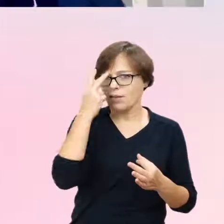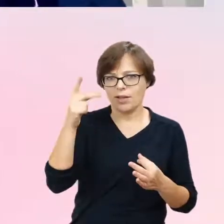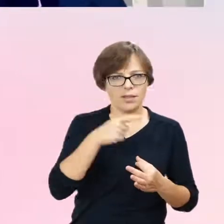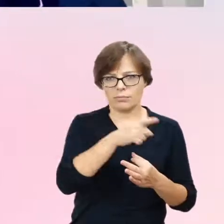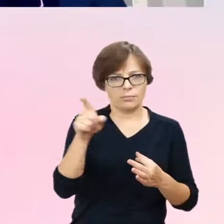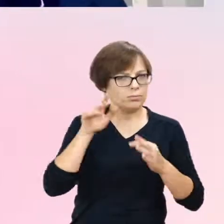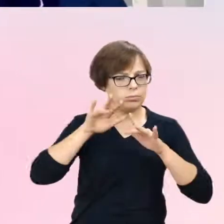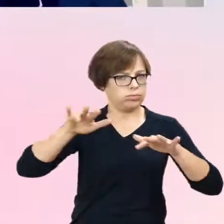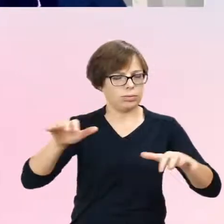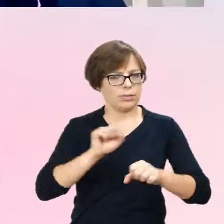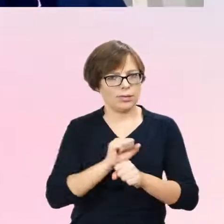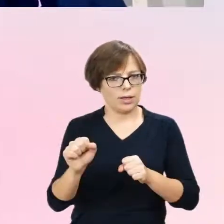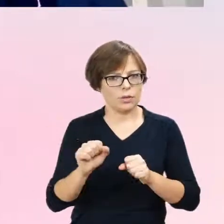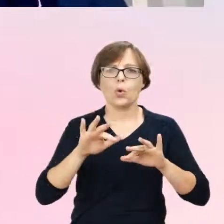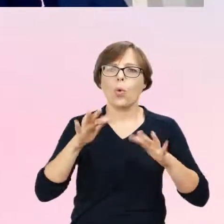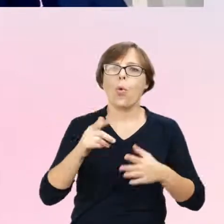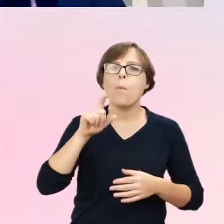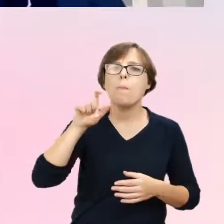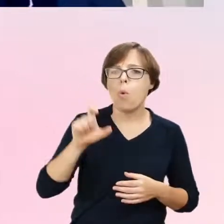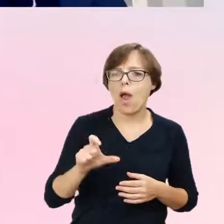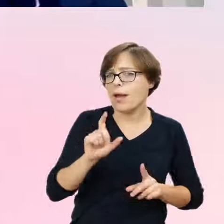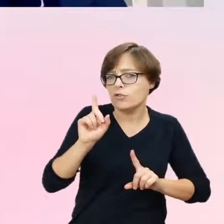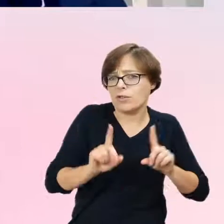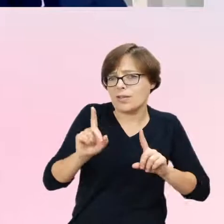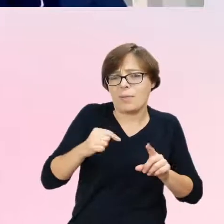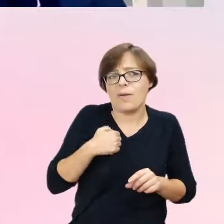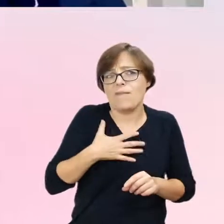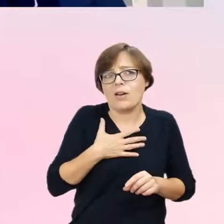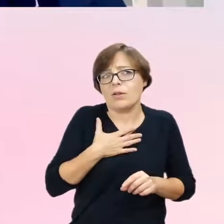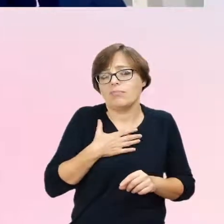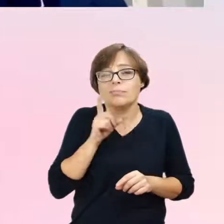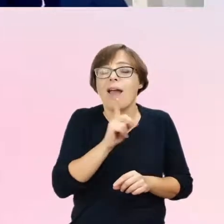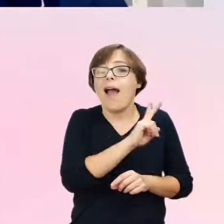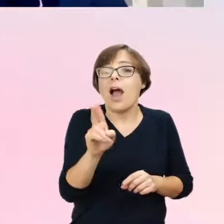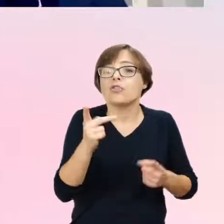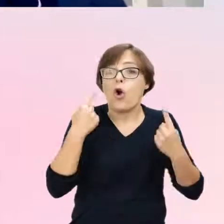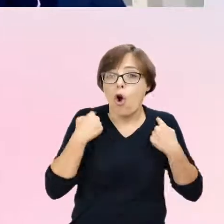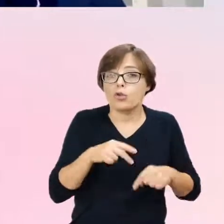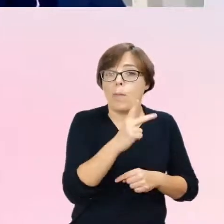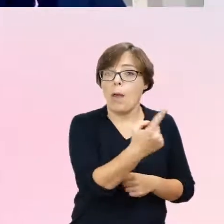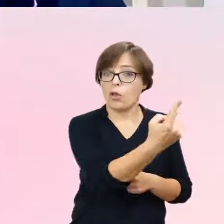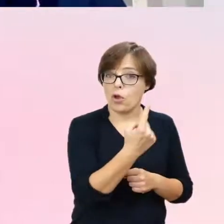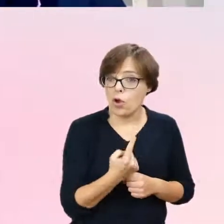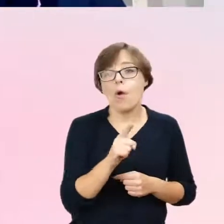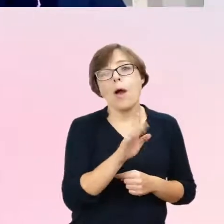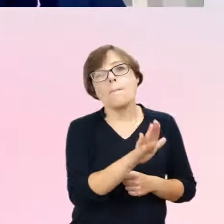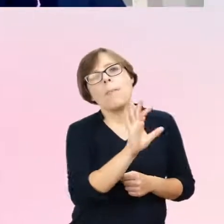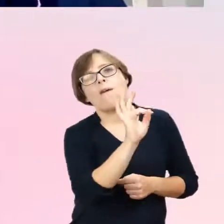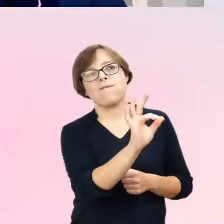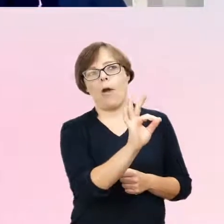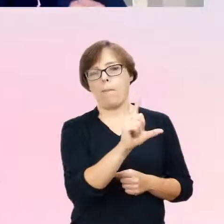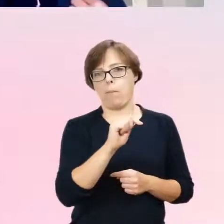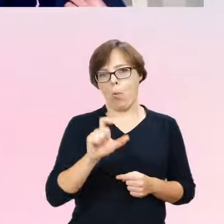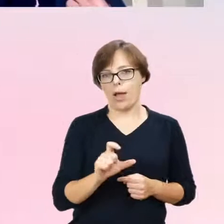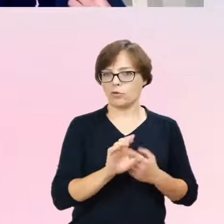się w takim sensie, że tych kategorii płci czasami mam poczucie, że każda osoba, która przychodzi do mnie, to ona ma swój przepis na płeć.